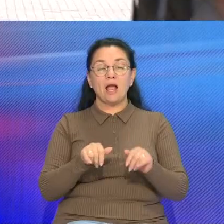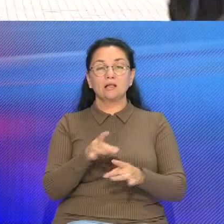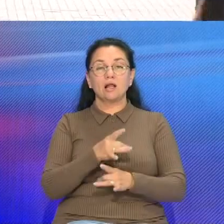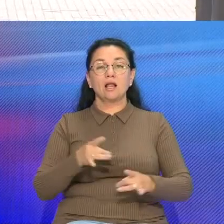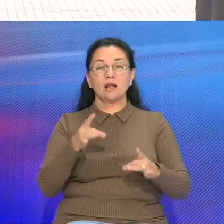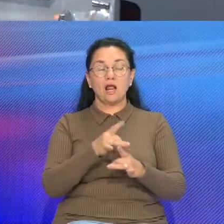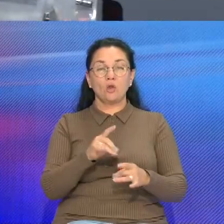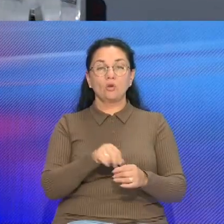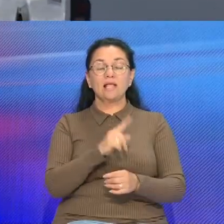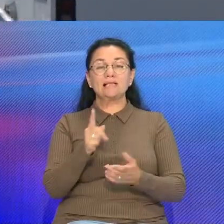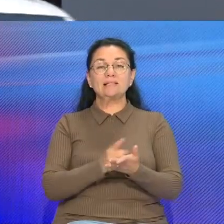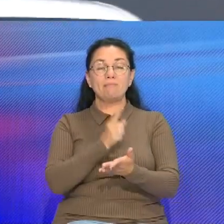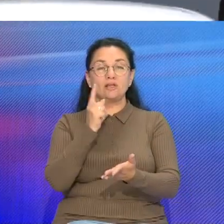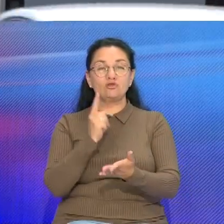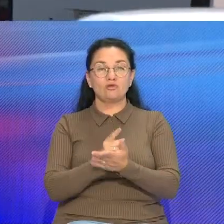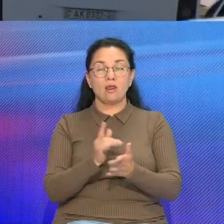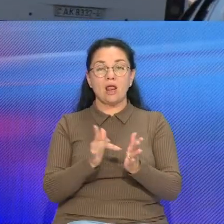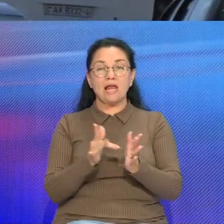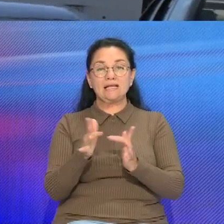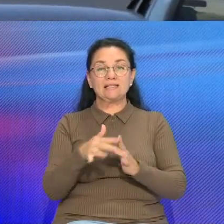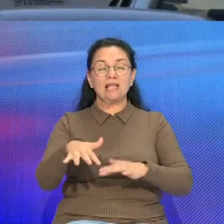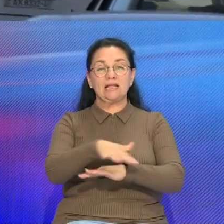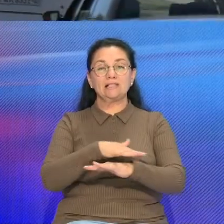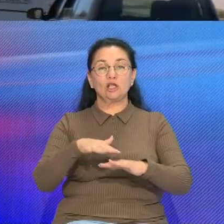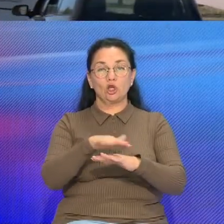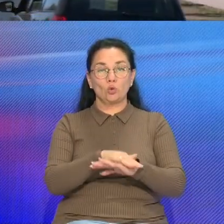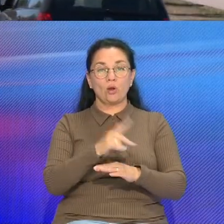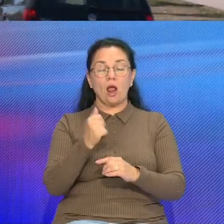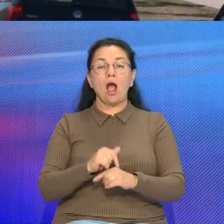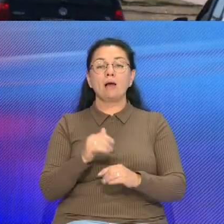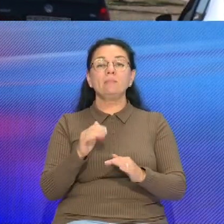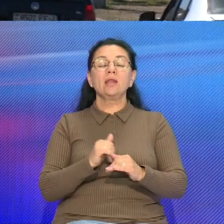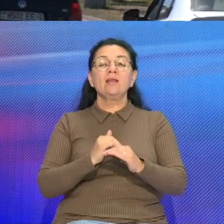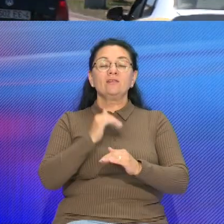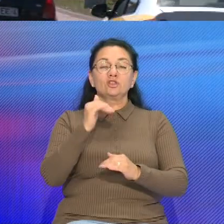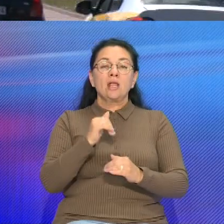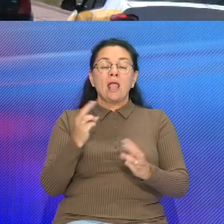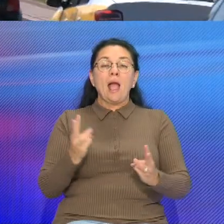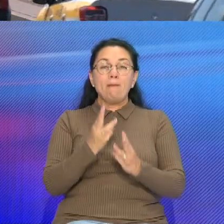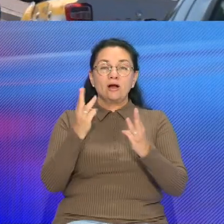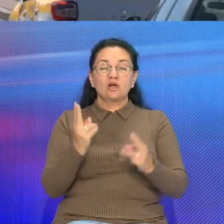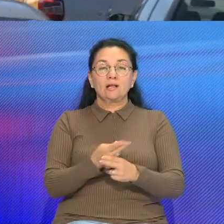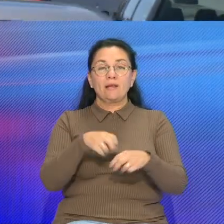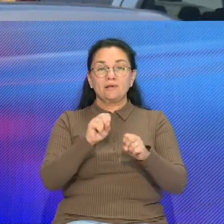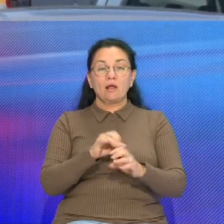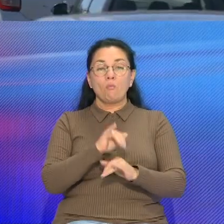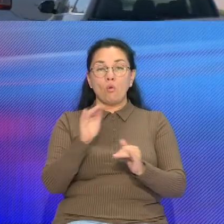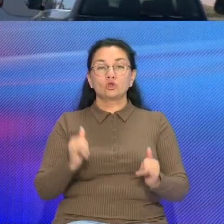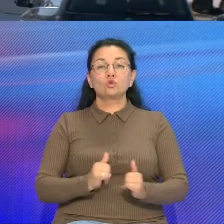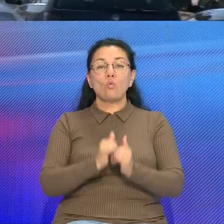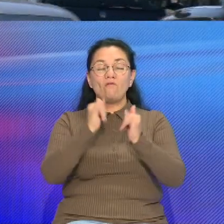увидено обмежевание на наведывание лесных территорий А с повеличением температуры класс пожарной небеспеки может узрасти